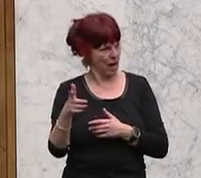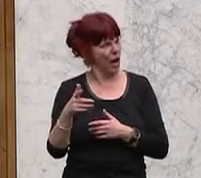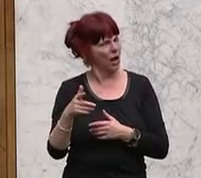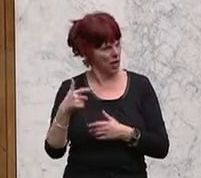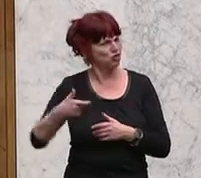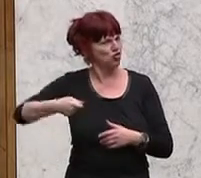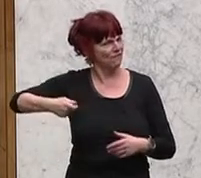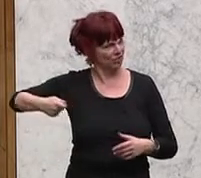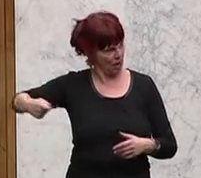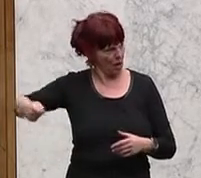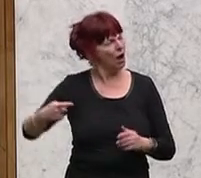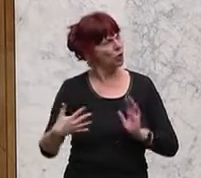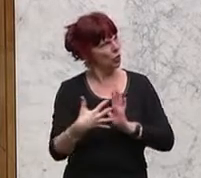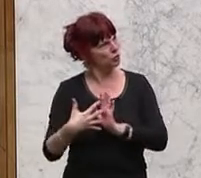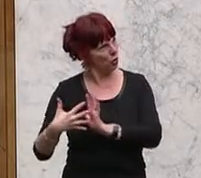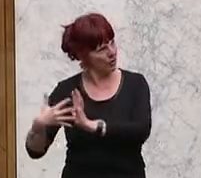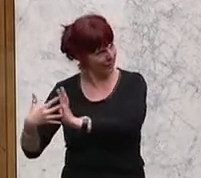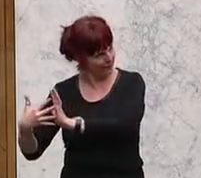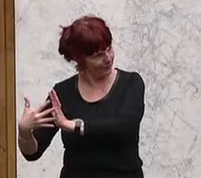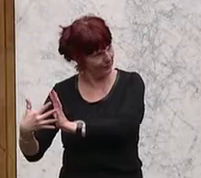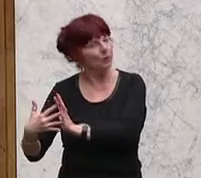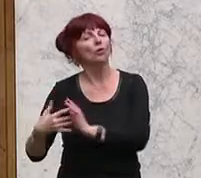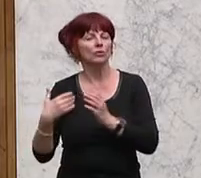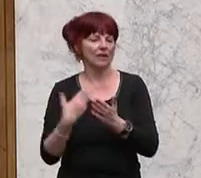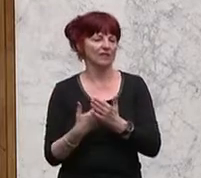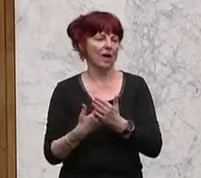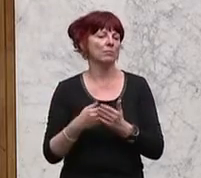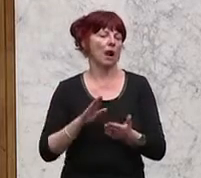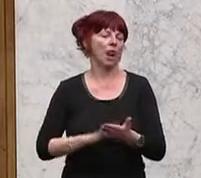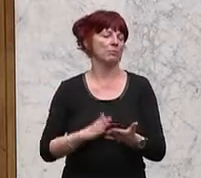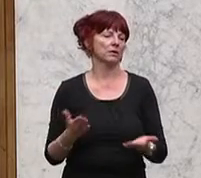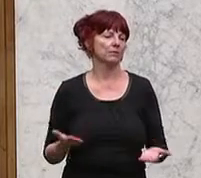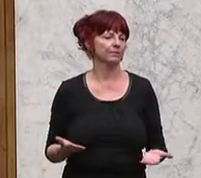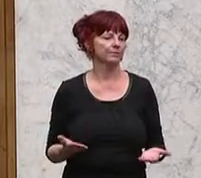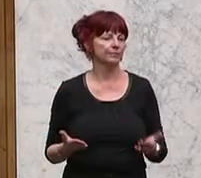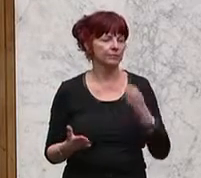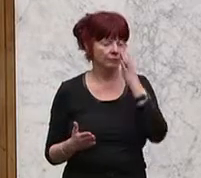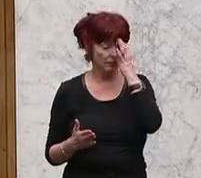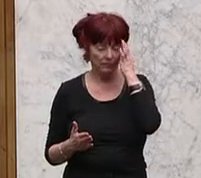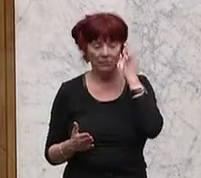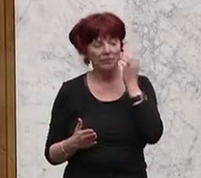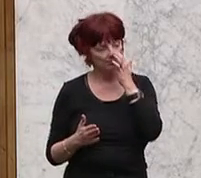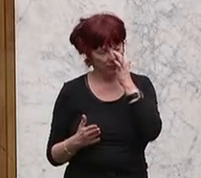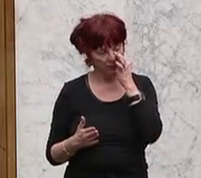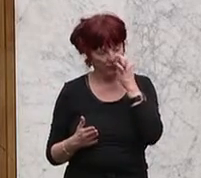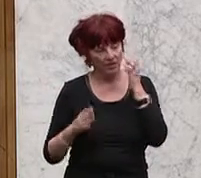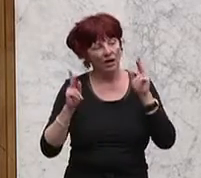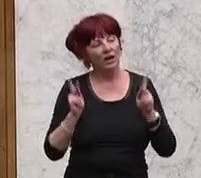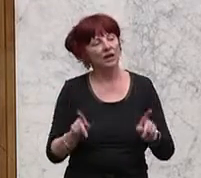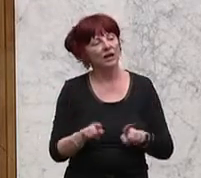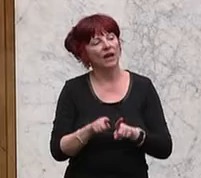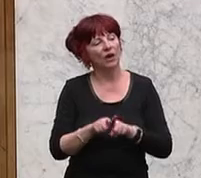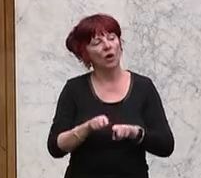ist das gültig, ja oder nein? Und der checkt es. Und da kann man auch 14, 18 Tage vor